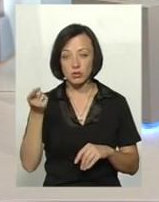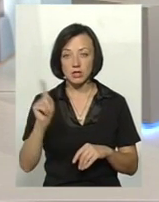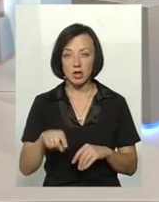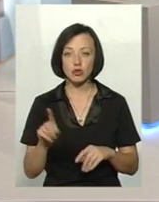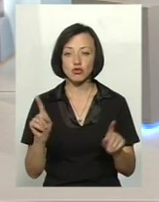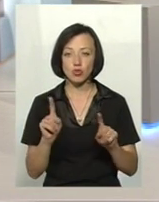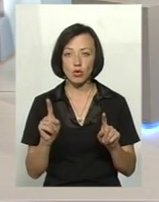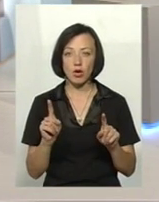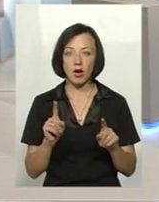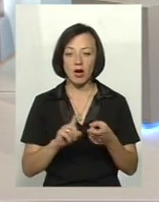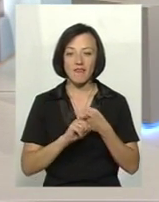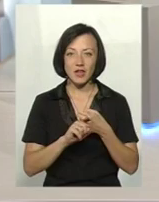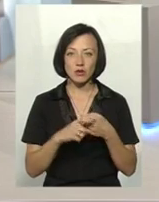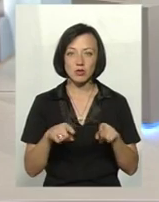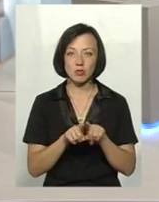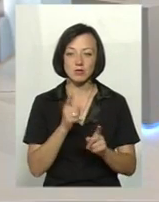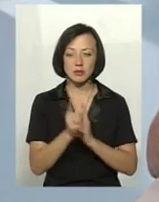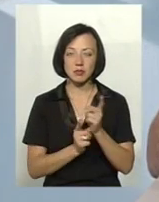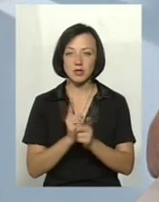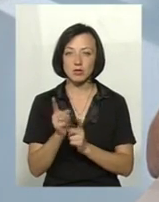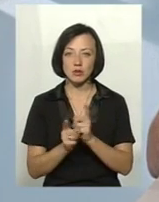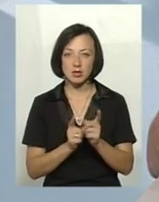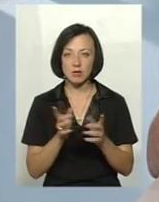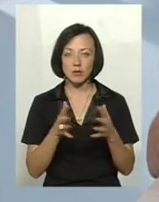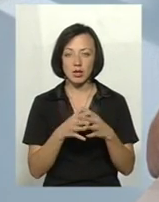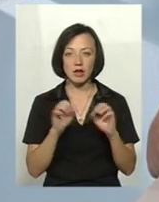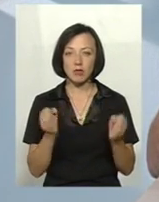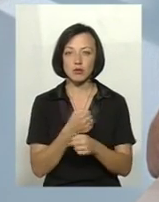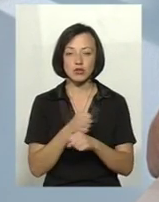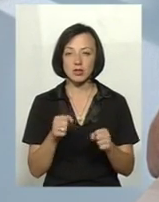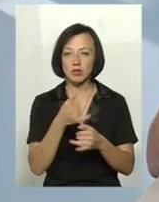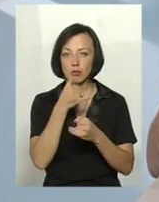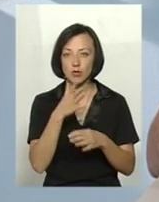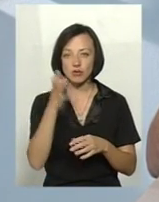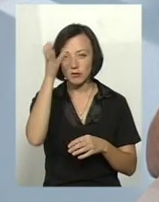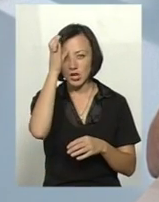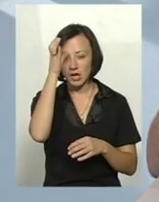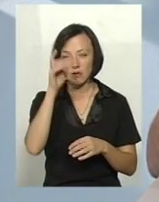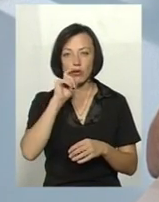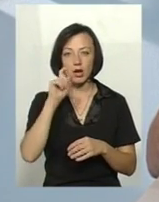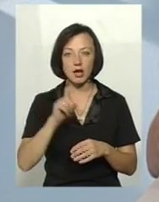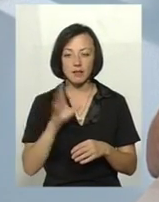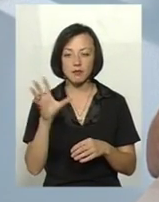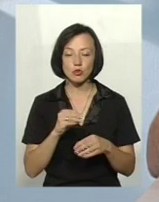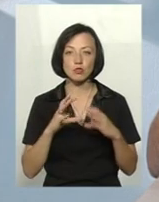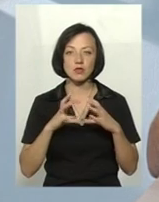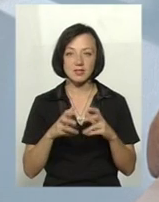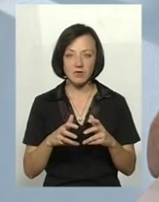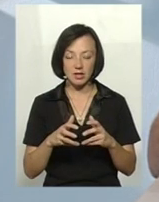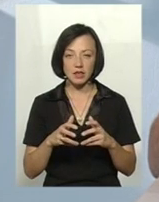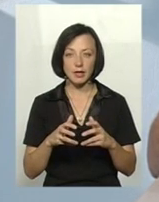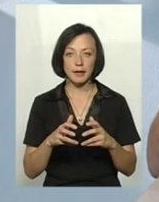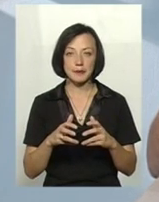структура вірусу така, що він постійно змінюється і мотує, неможливо, не можуть вчені, не тільки в Україні, а і